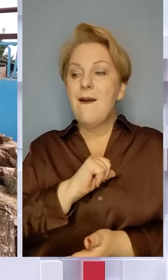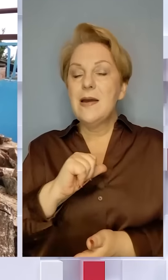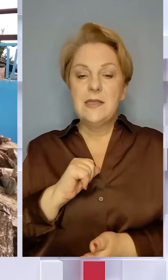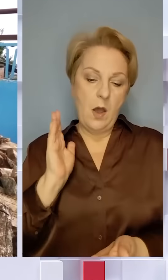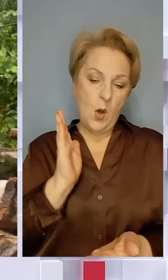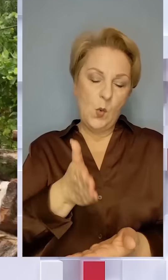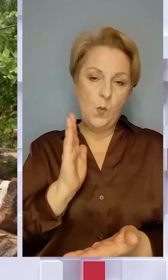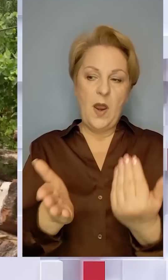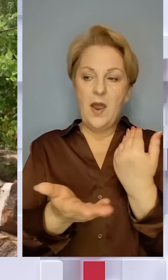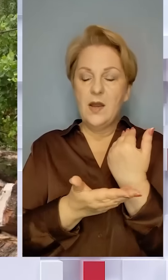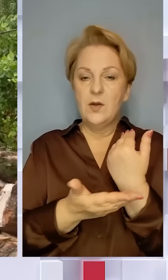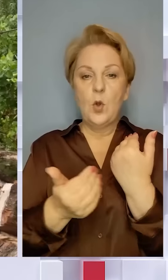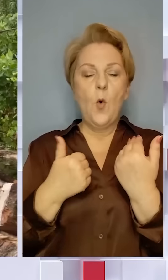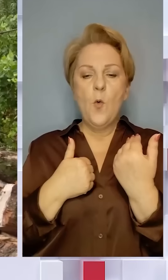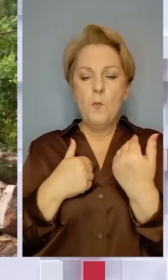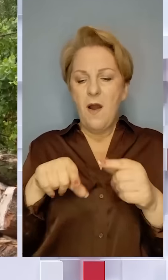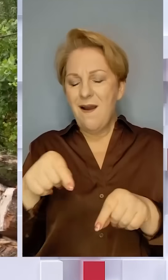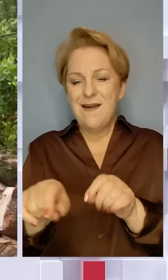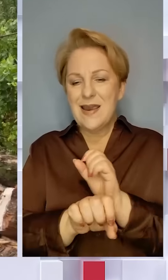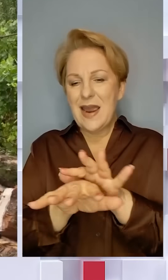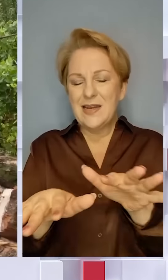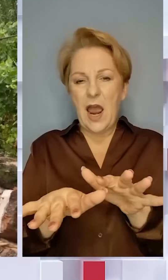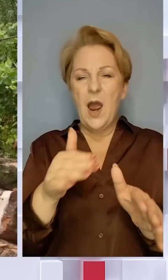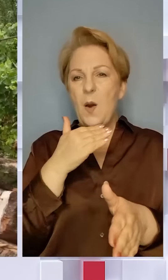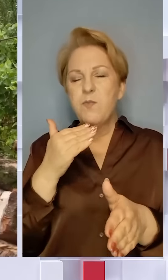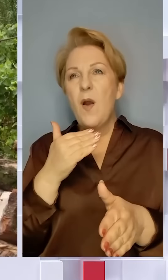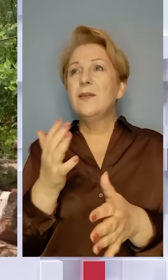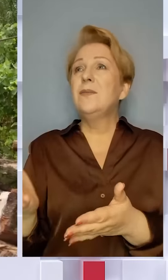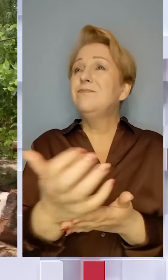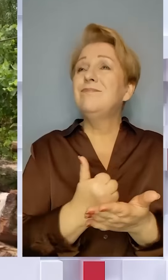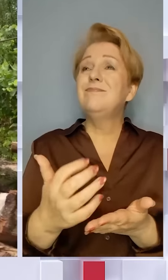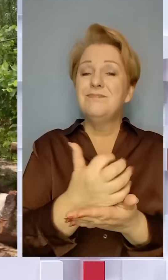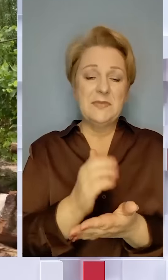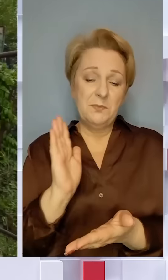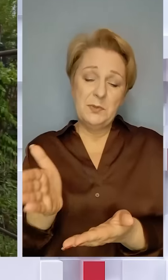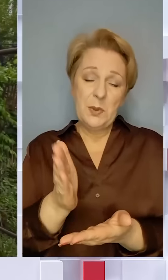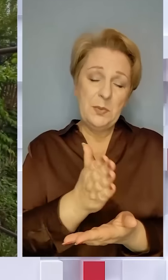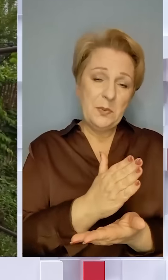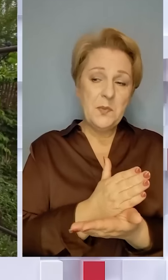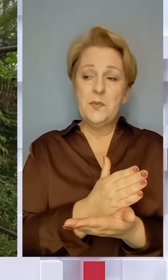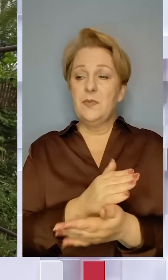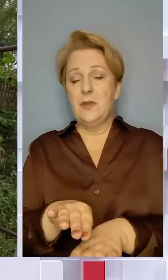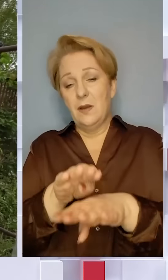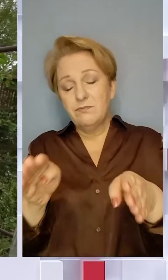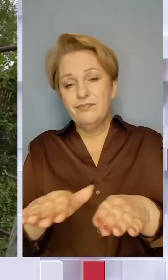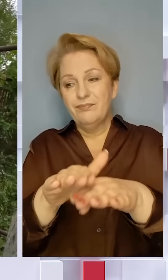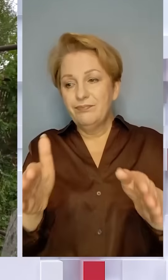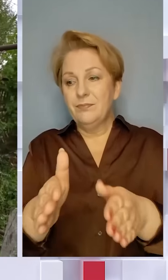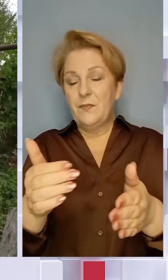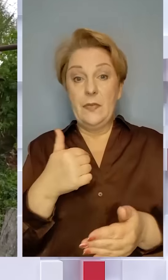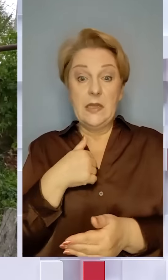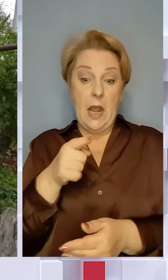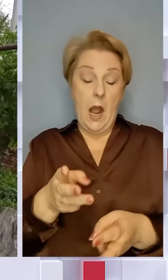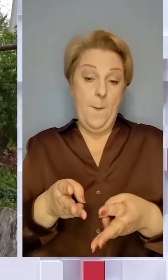рубає дрова. У мене гирячок багато дуже напилено. То бузину, то пилю, сама обцюкую, і то накриваю, накриваю, то я